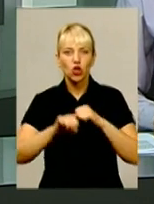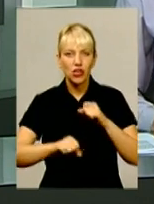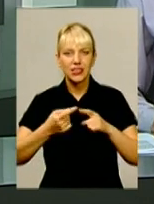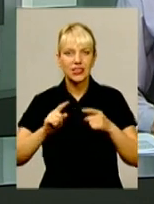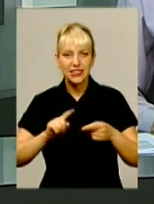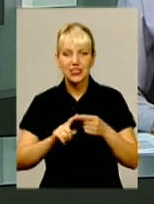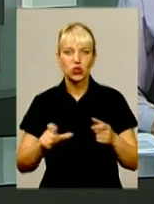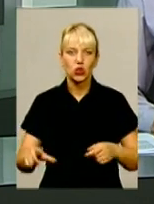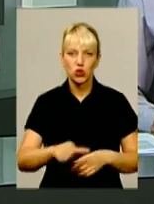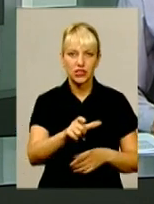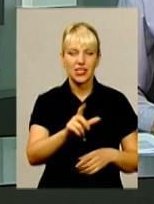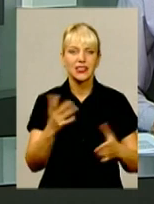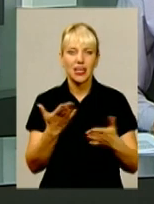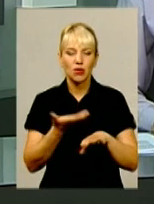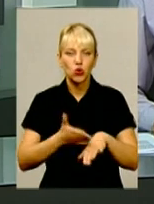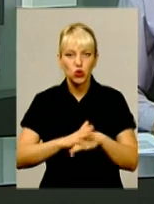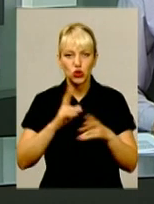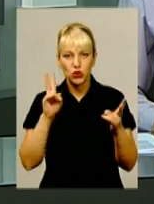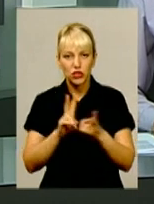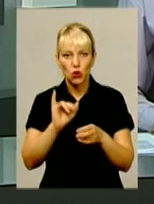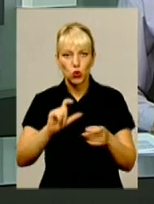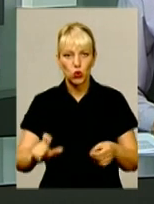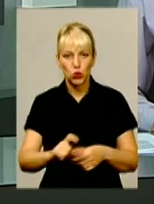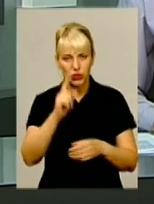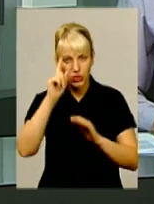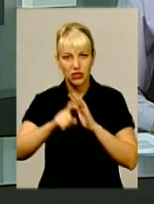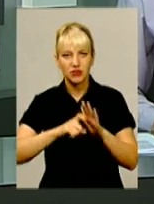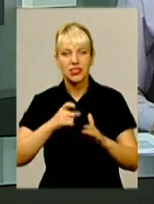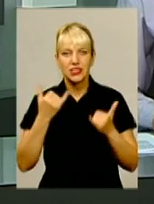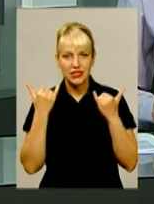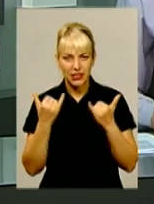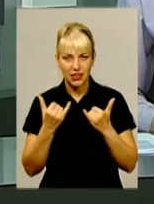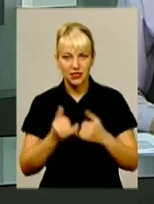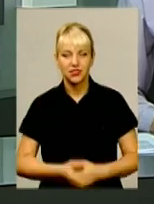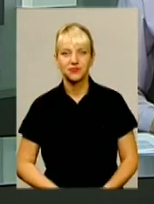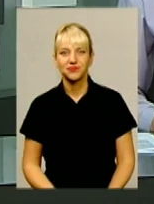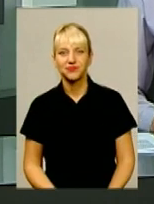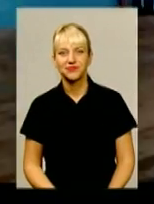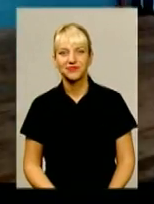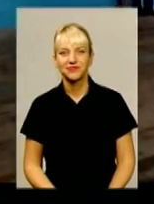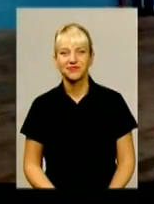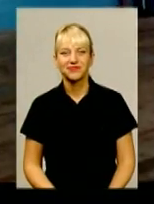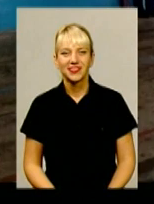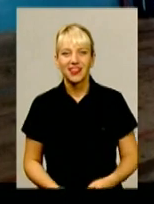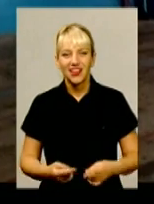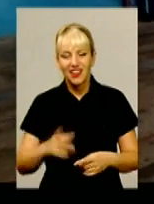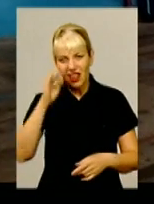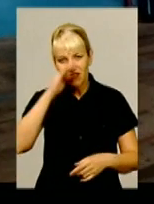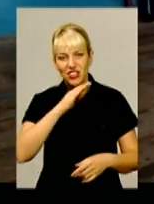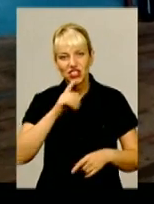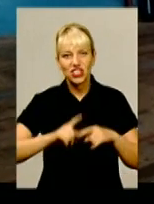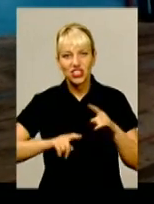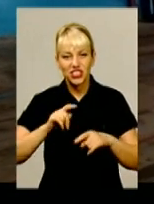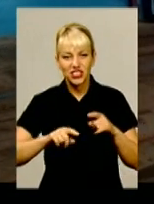і з якими труднощами зіткнулися в дорозі – дізнаємся із сюжетом. На вітчизняний чемпіонат з